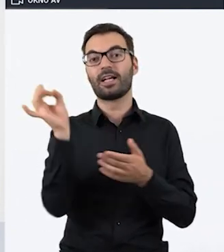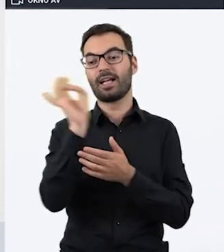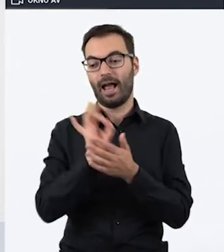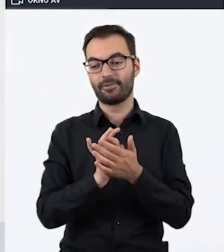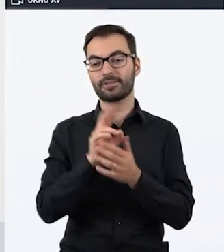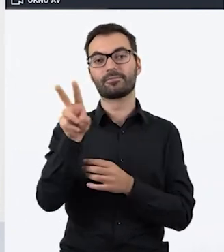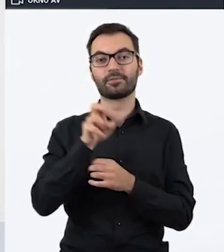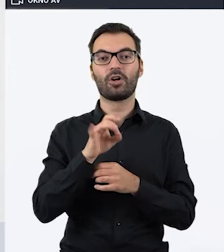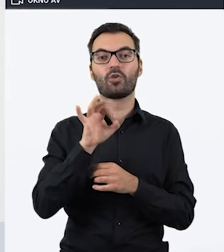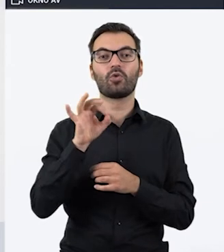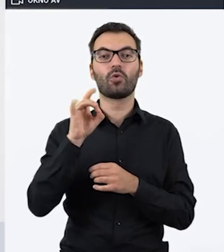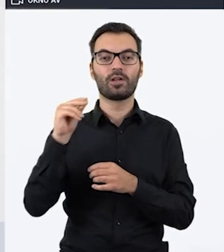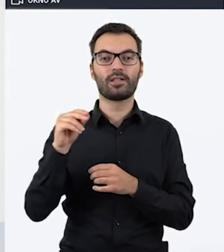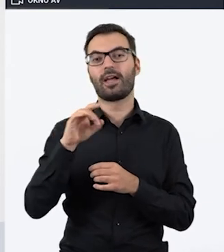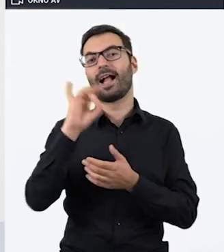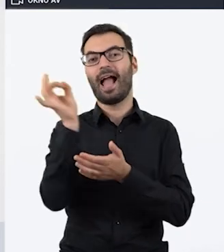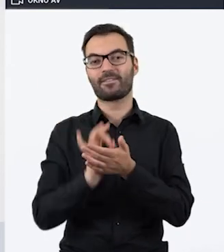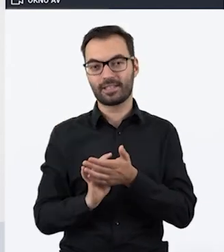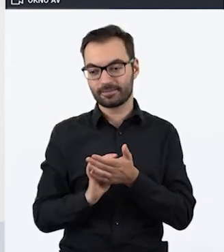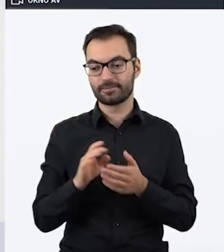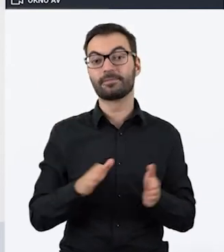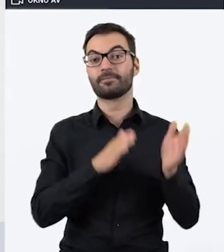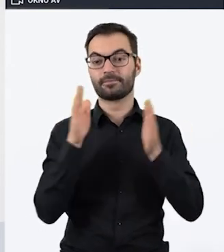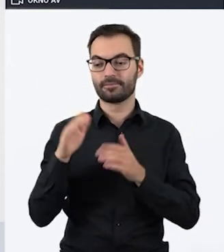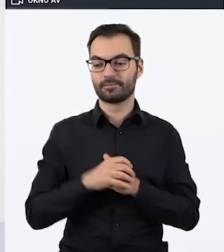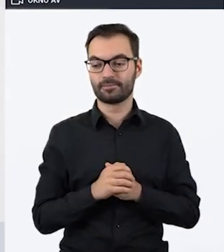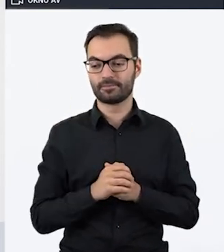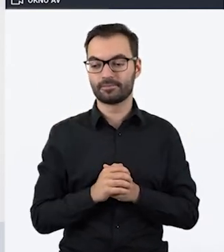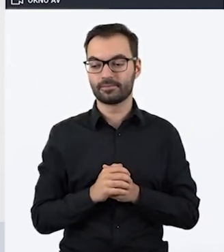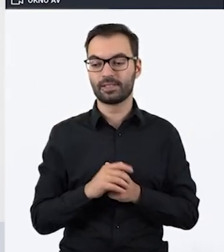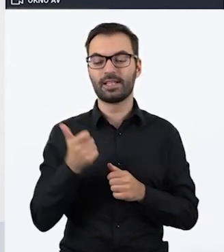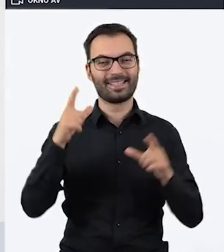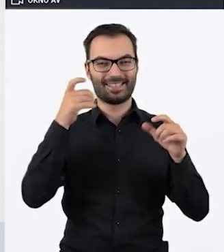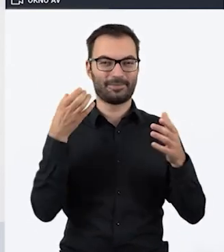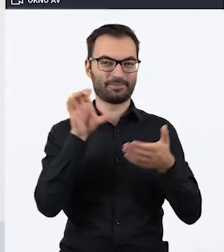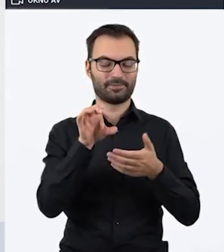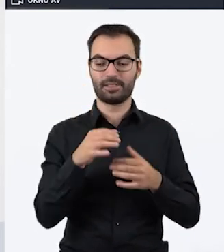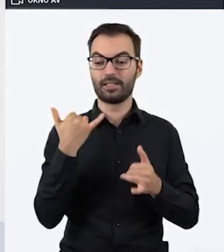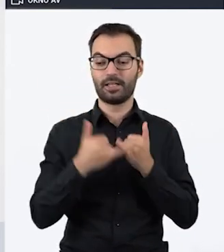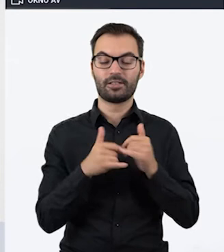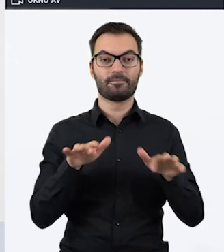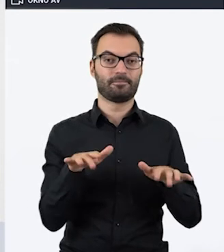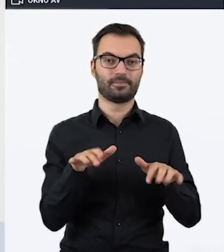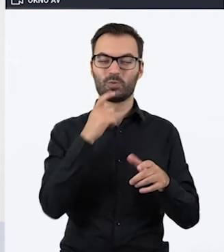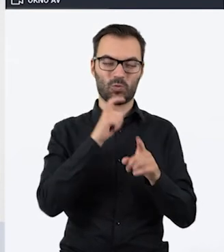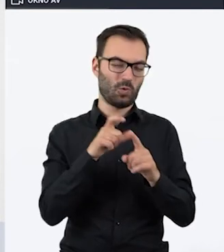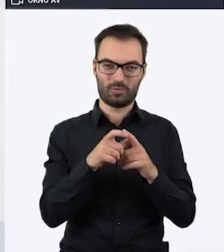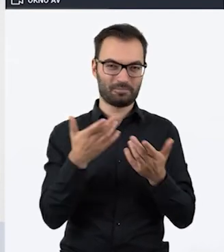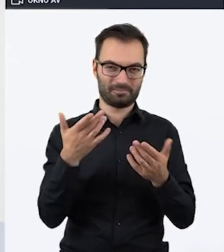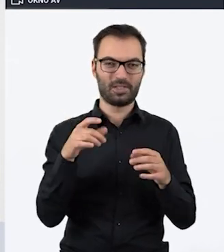grafiki z Google Grafiki. i tutaj pod spodem wstawiliśmy screen. Jeżeli wpisujemy jakieś